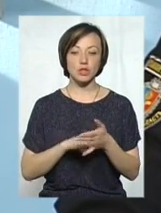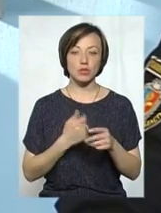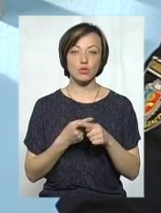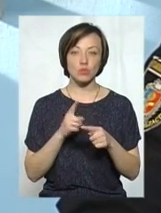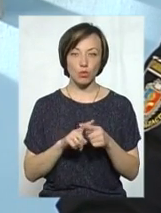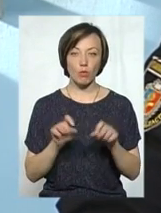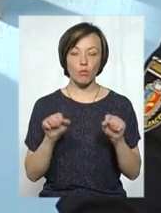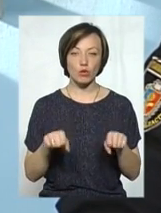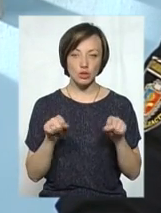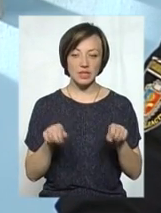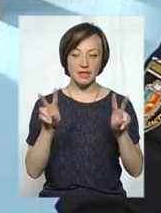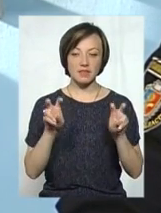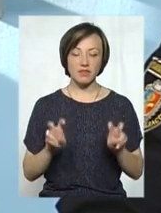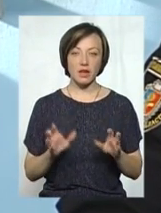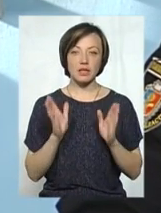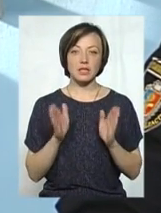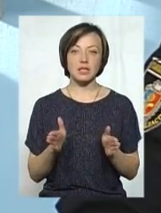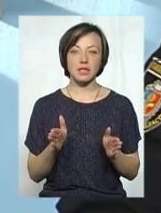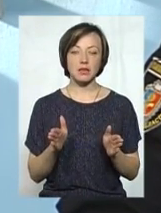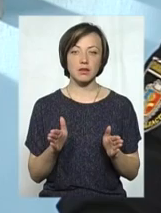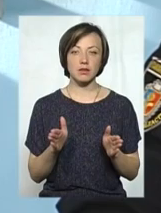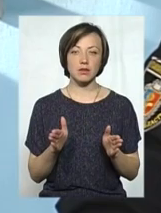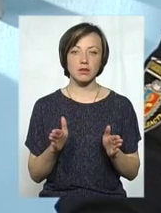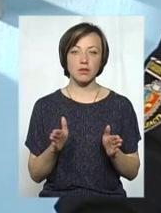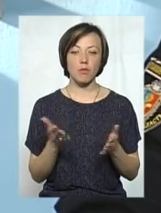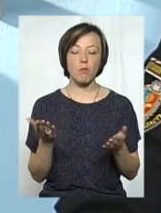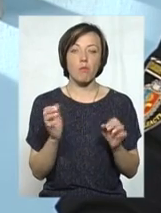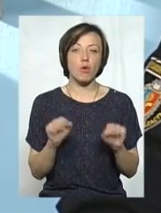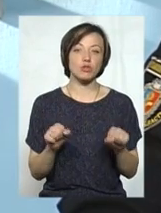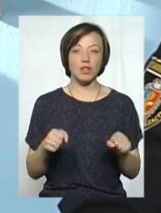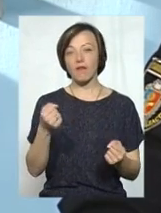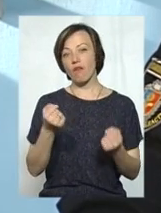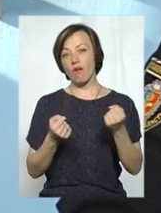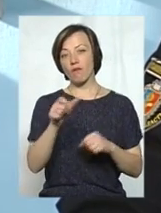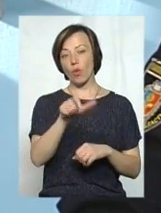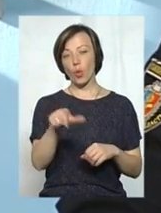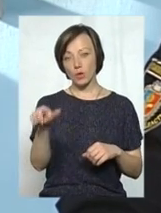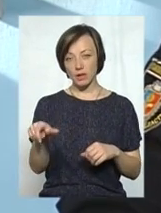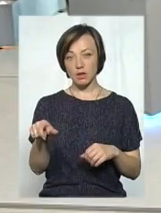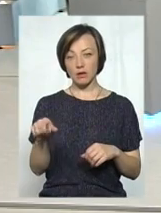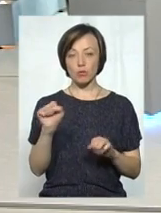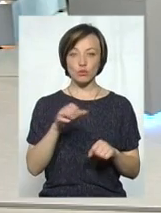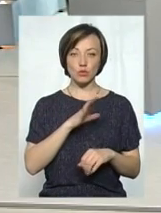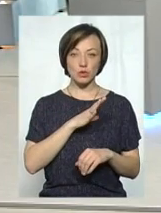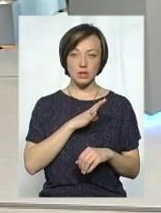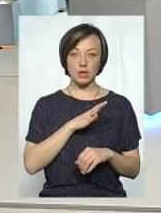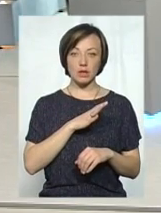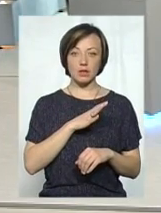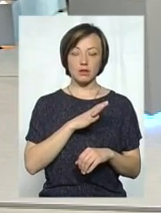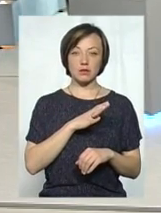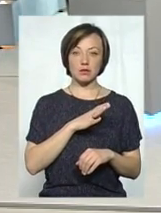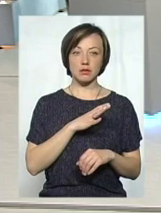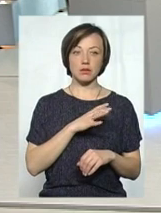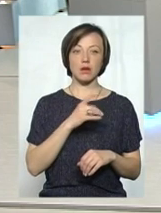можливо назвати тільки те, що, можливо, водії, я не виключаю того, що водії стали свідомо